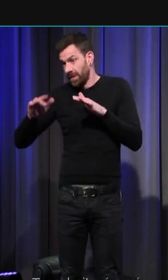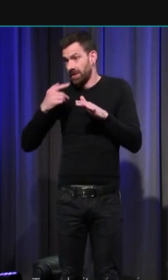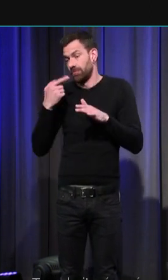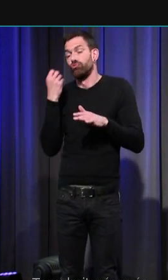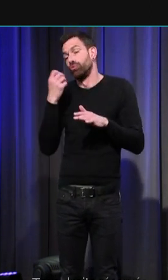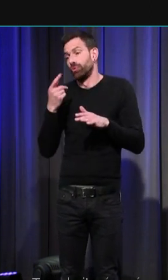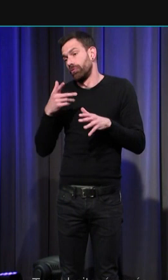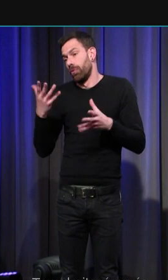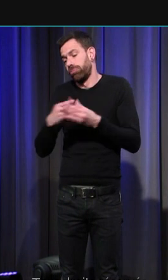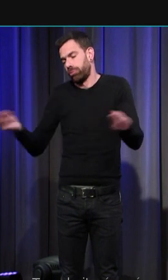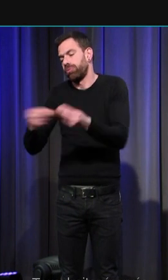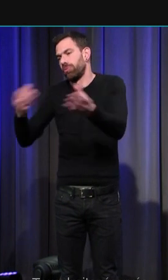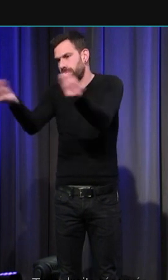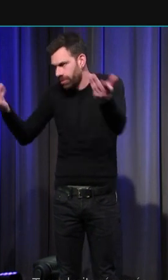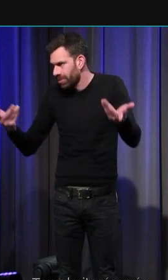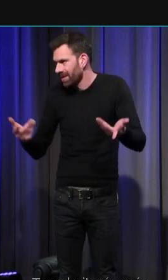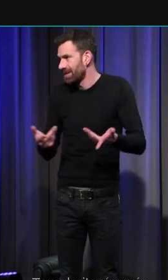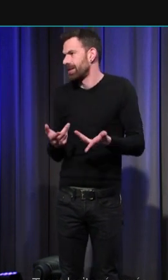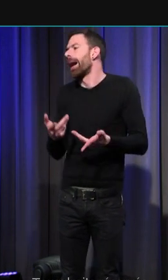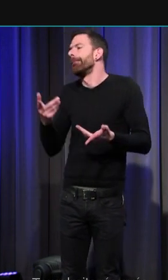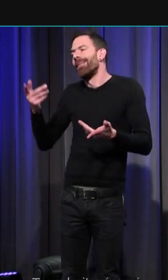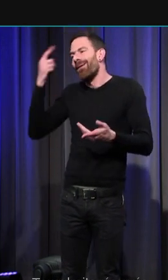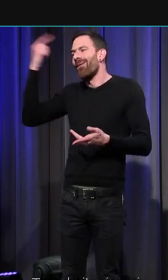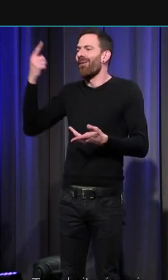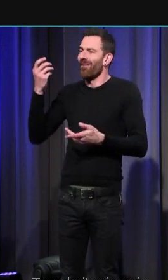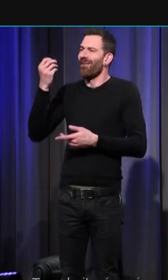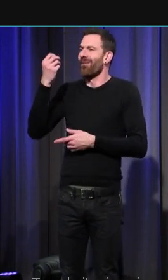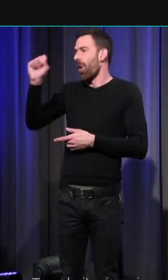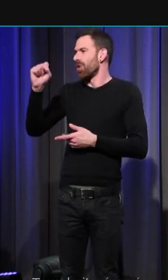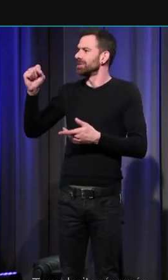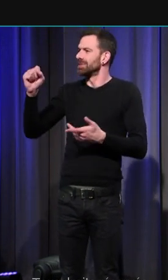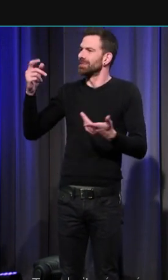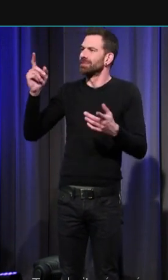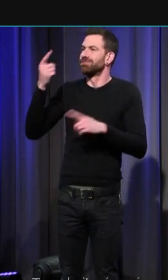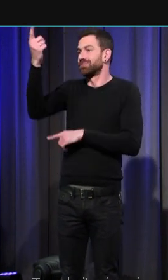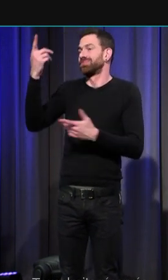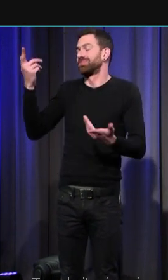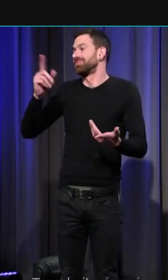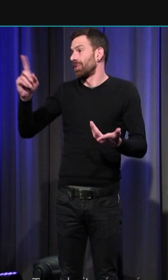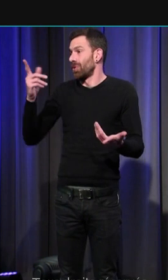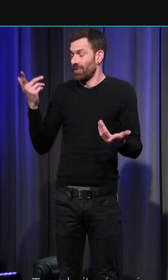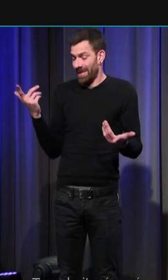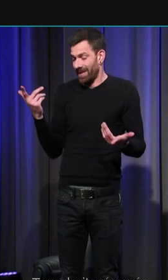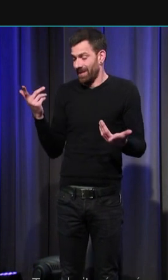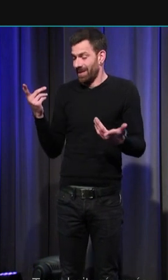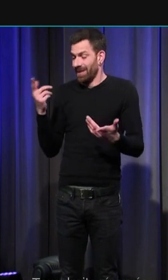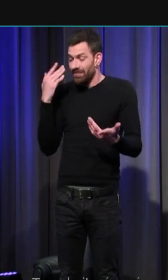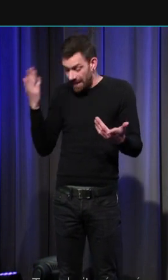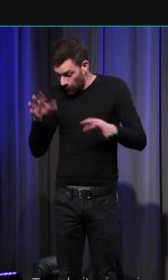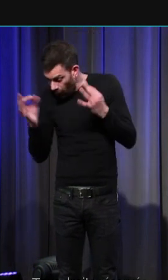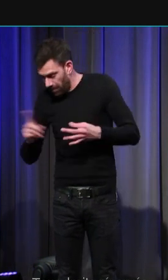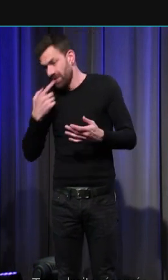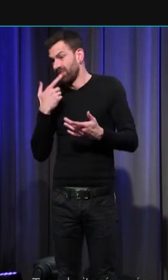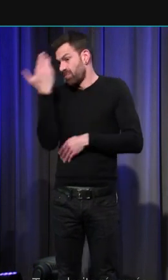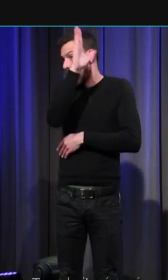n'en déplaise à la légende l'os est très très solide donc quand on ne les retrouve pas c'est qu'ils sont inhumés ailleurs et au Moyen